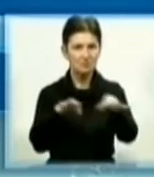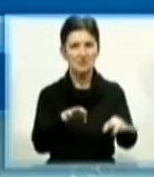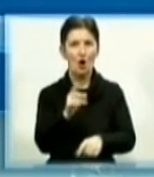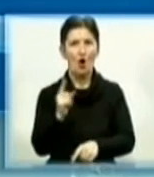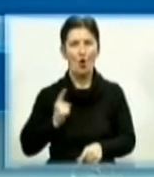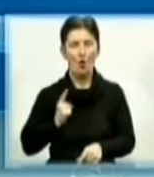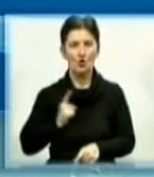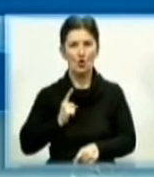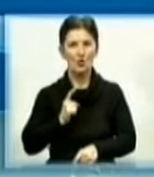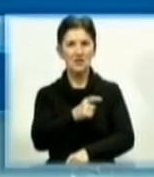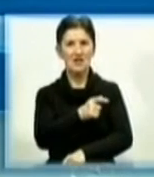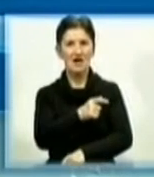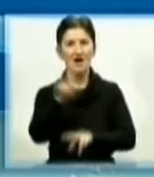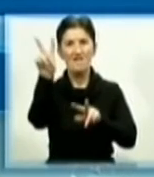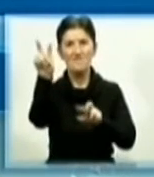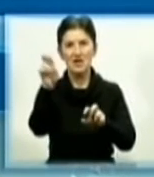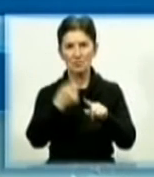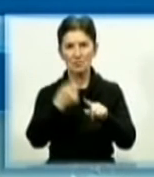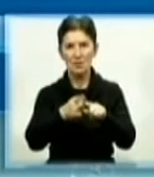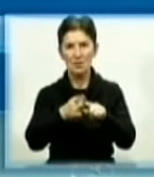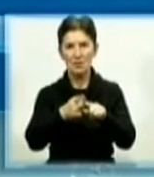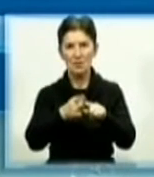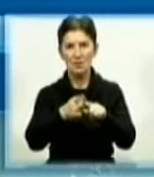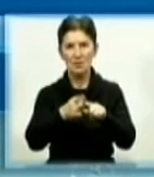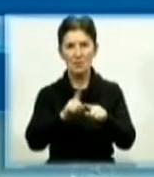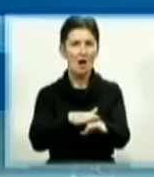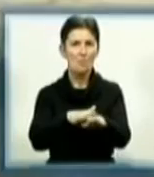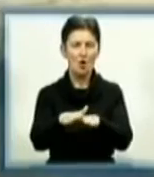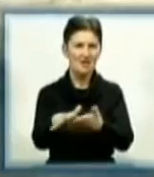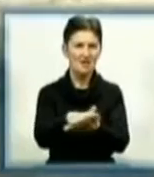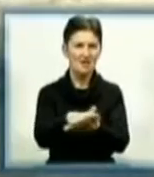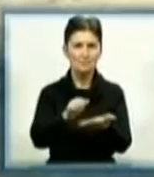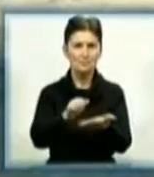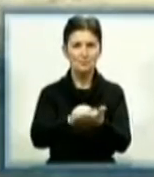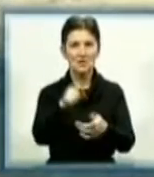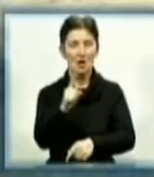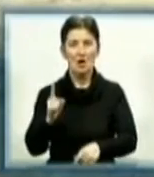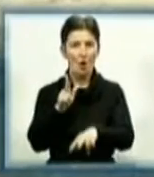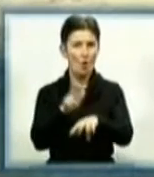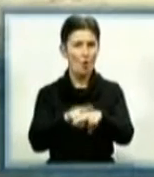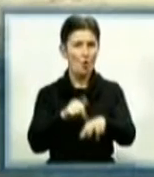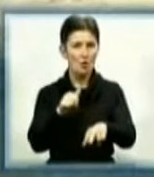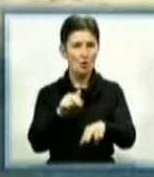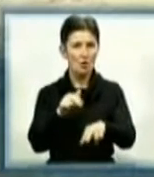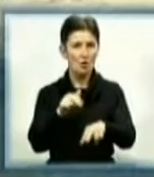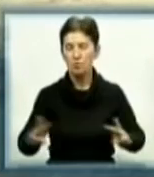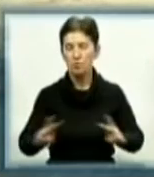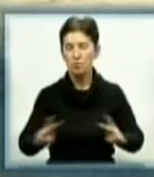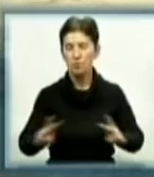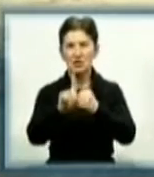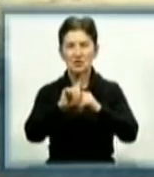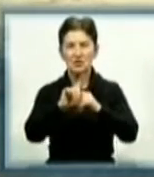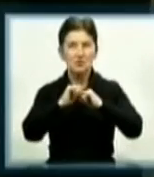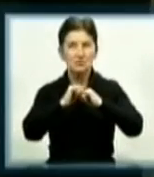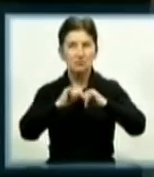охоронної фірми. Це і вберегло будівлю від повного знищення. Охоронці повідомили працівникам компанії. Вогонь вже почав охоплювати